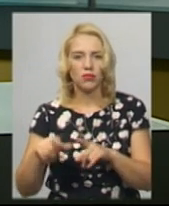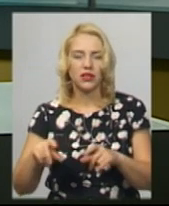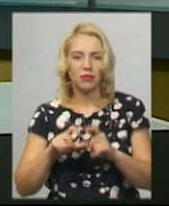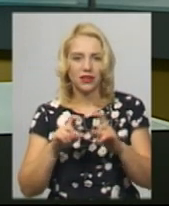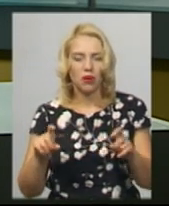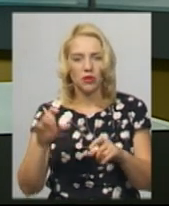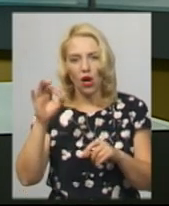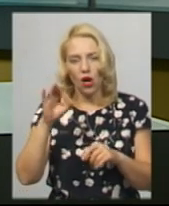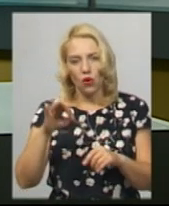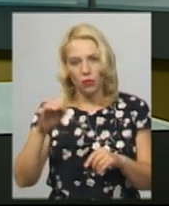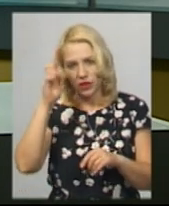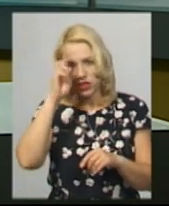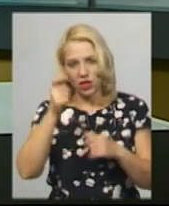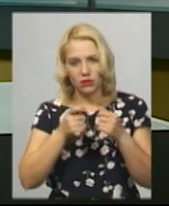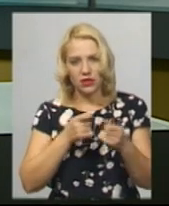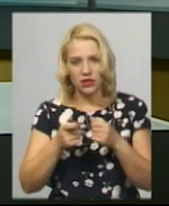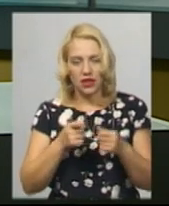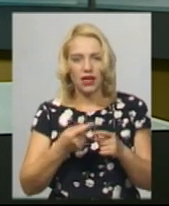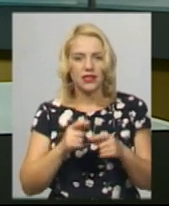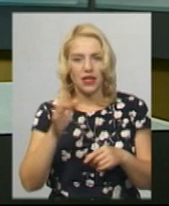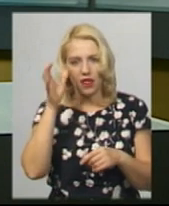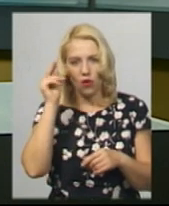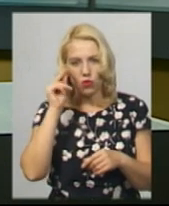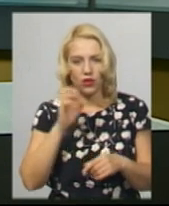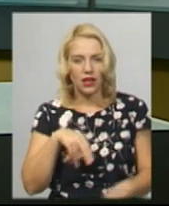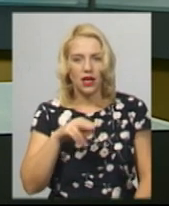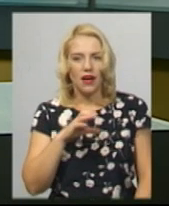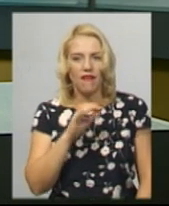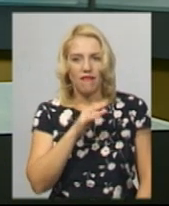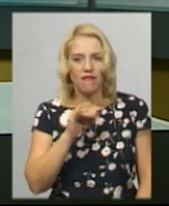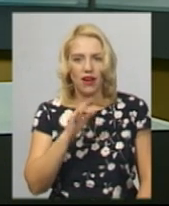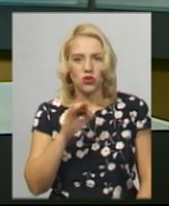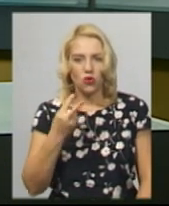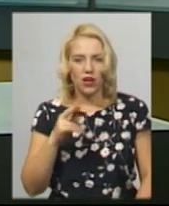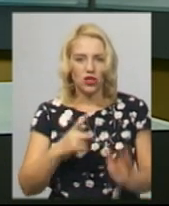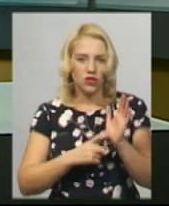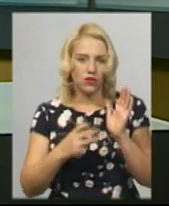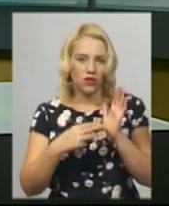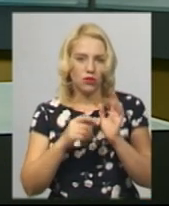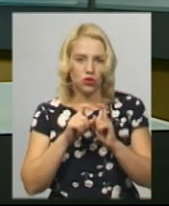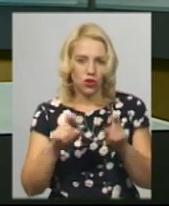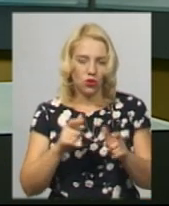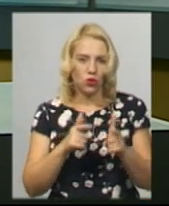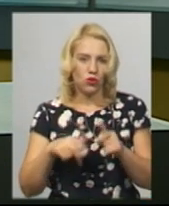облдержадміністрації Олега Фасолі, на Хмельниччині 648 шкіл готові до навчального року.